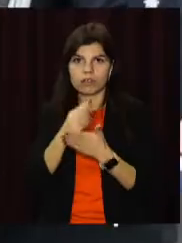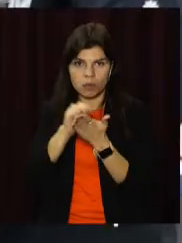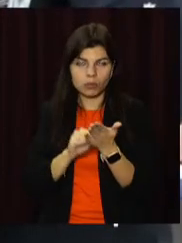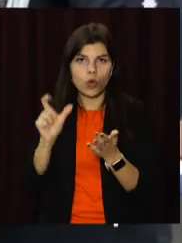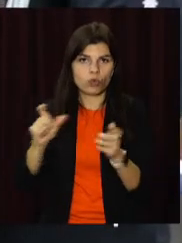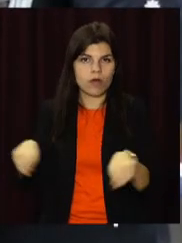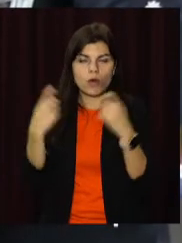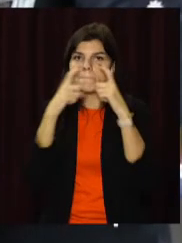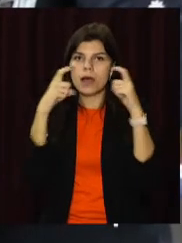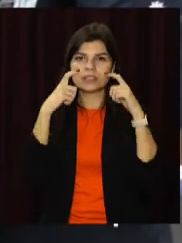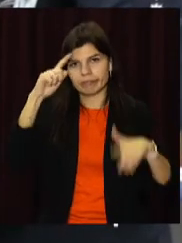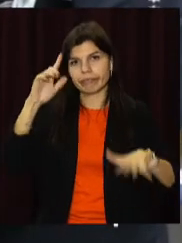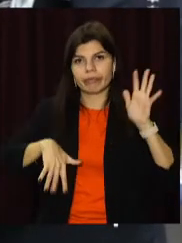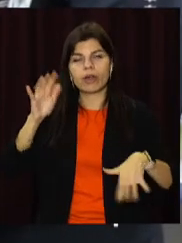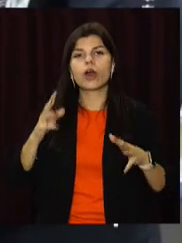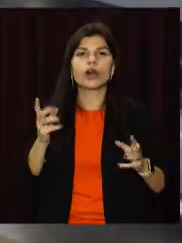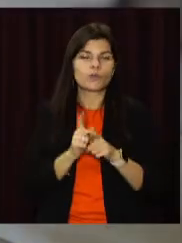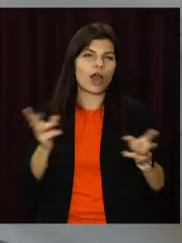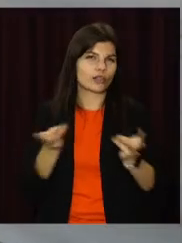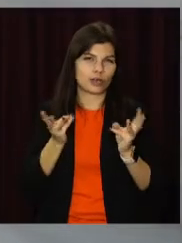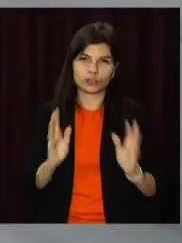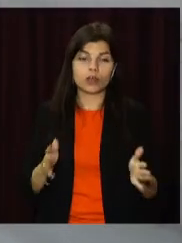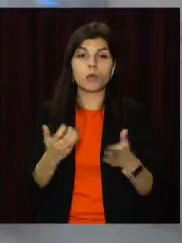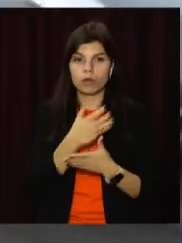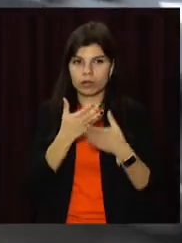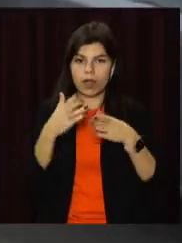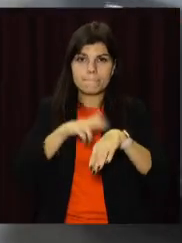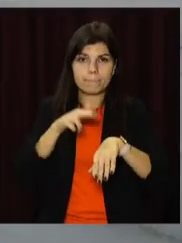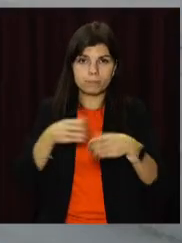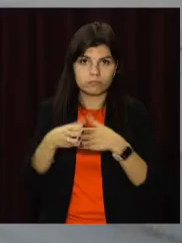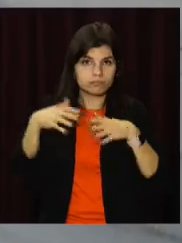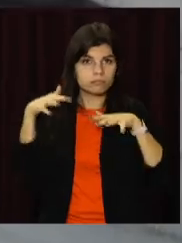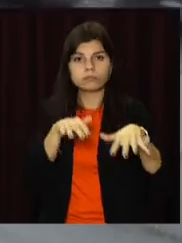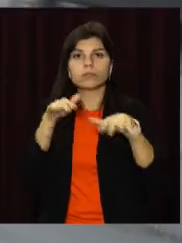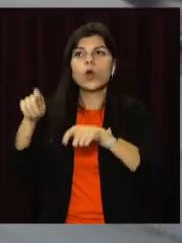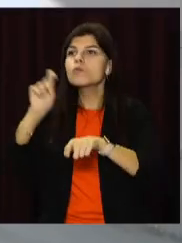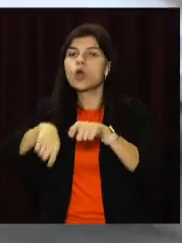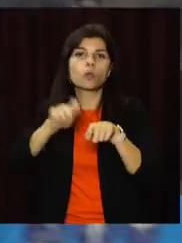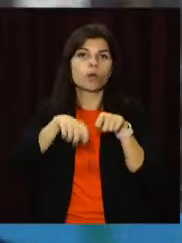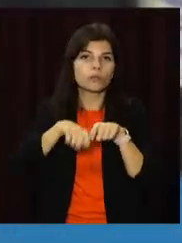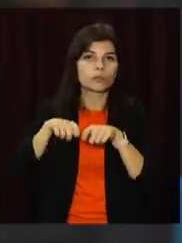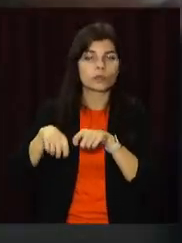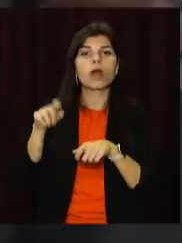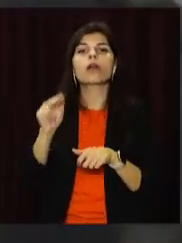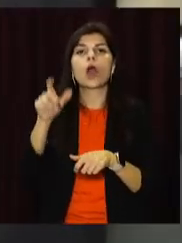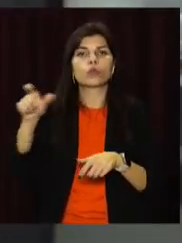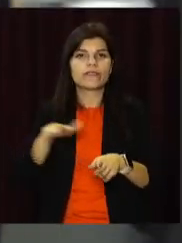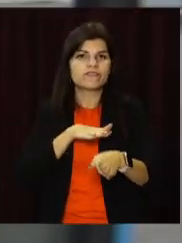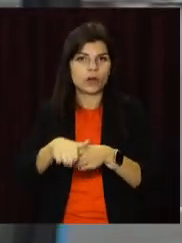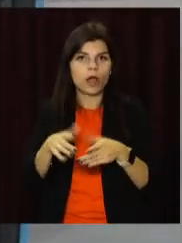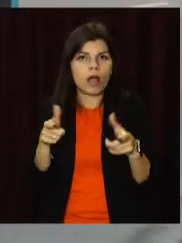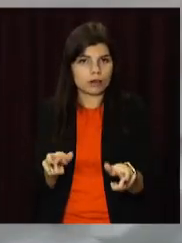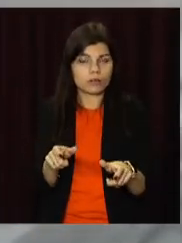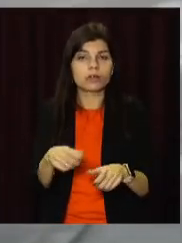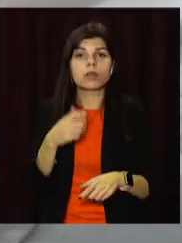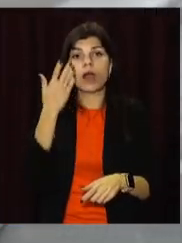Сьогодні в Україні працюють 1400 мобільних рейдових груп, які контролюють виконання карантинних обмежень. І поки в державі готуються